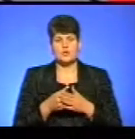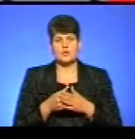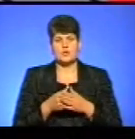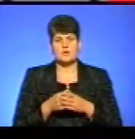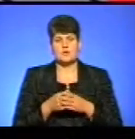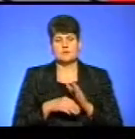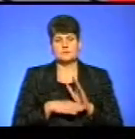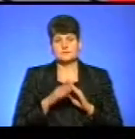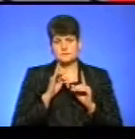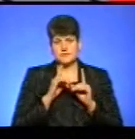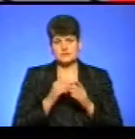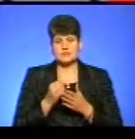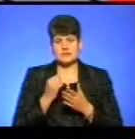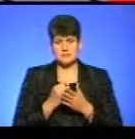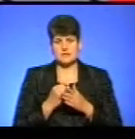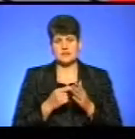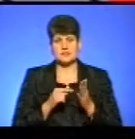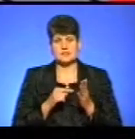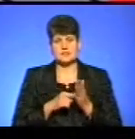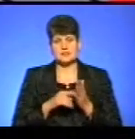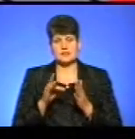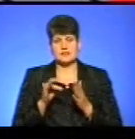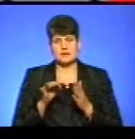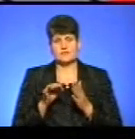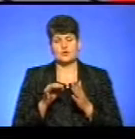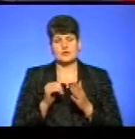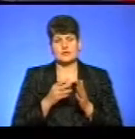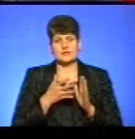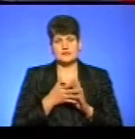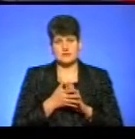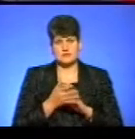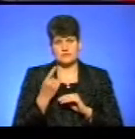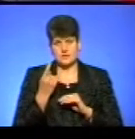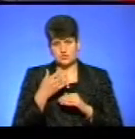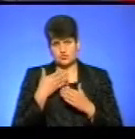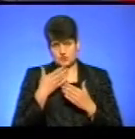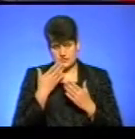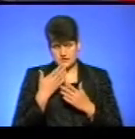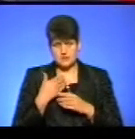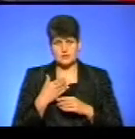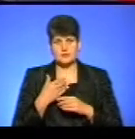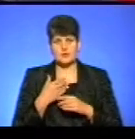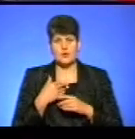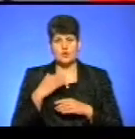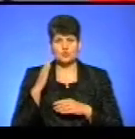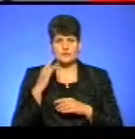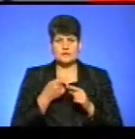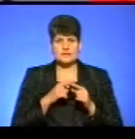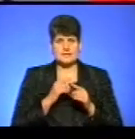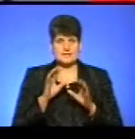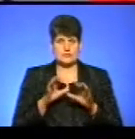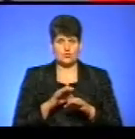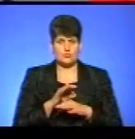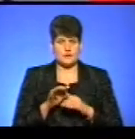закріплення стратегічних цілей європейської і євроатлантичної інтеграції в Конституції. читанні проголосували за цей законопроект. У нас є